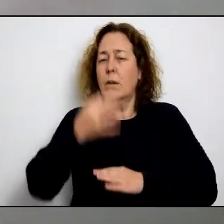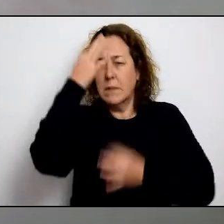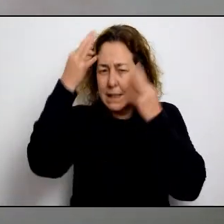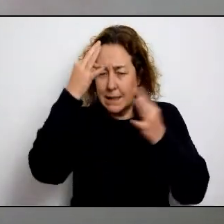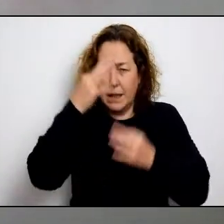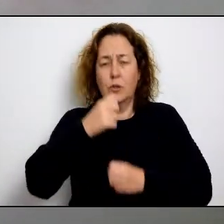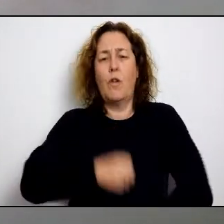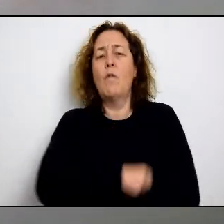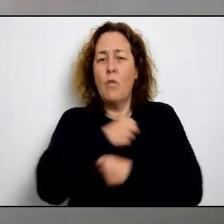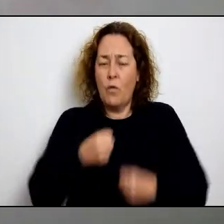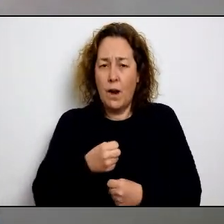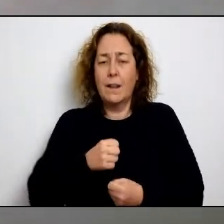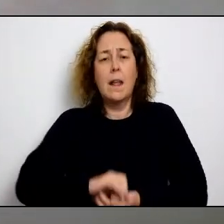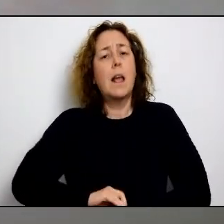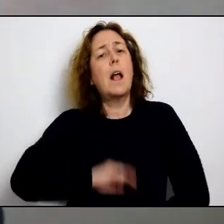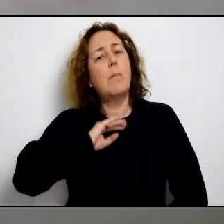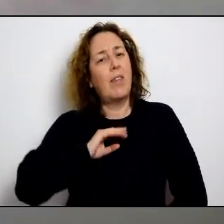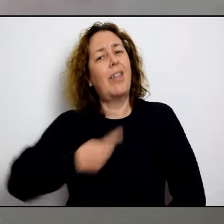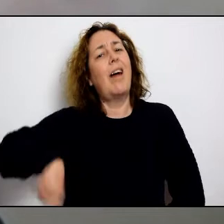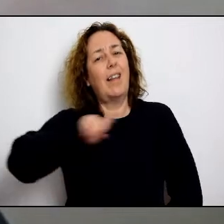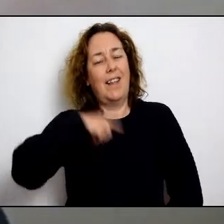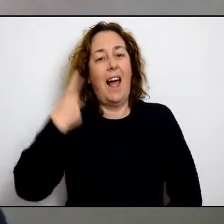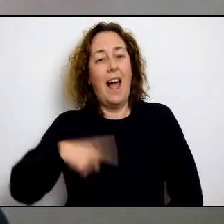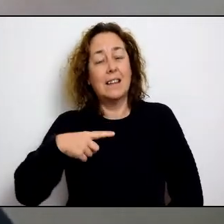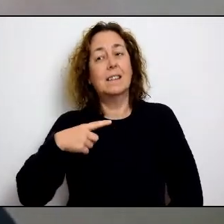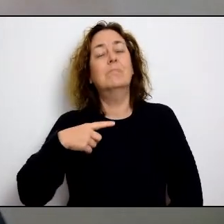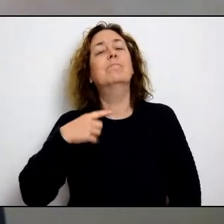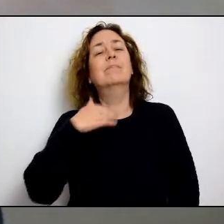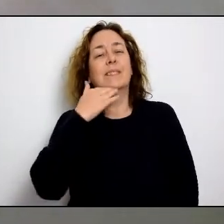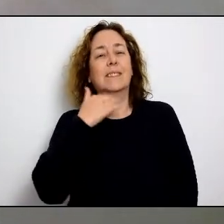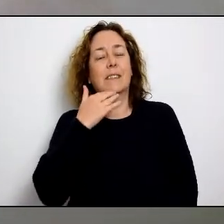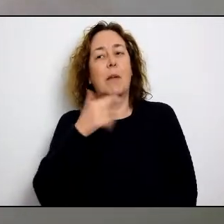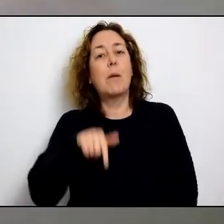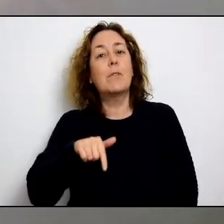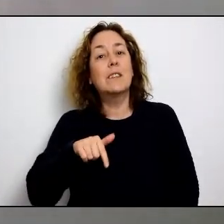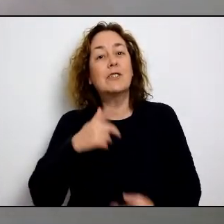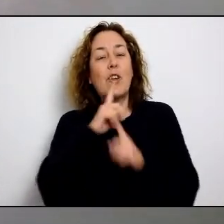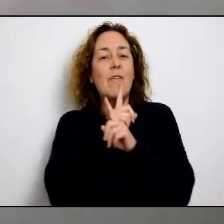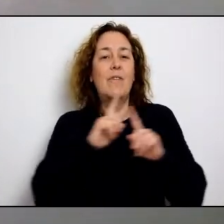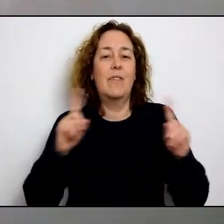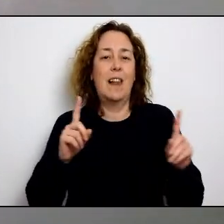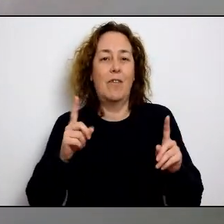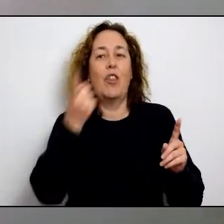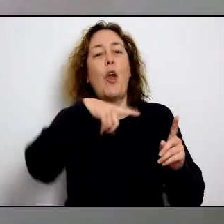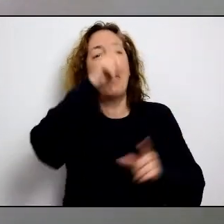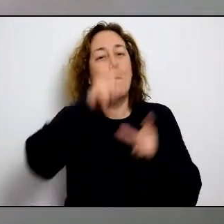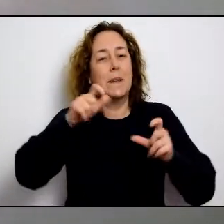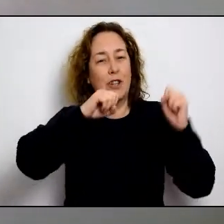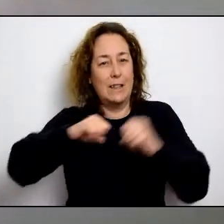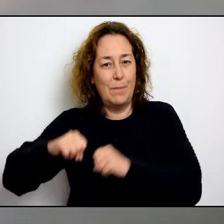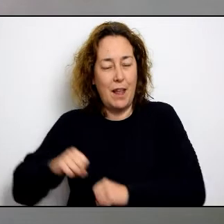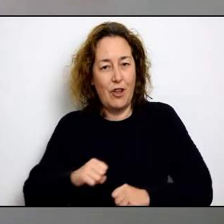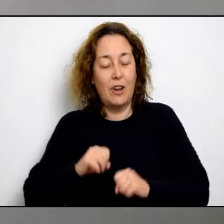necessari. I necessitem seguir complint amb els mateixos, de manera estricta, amb fortalesa, amb tota aquella capacitat que